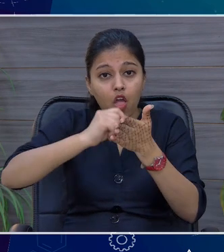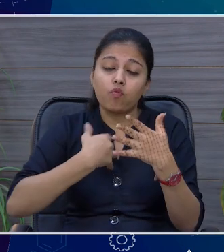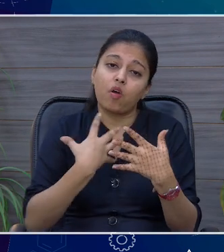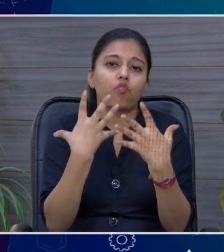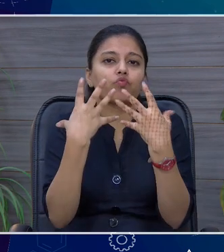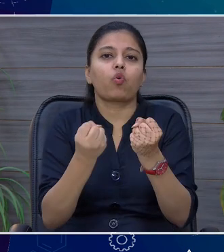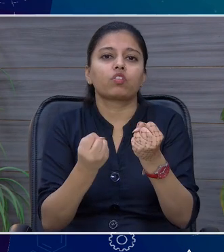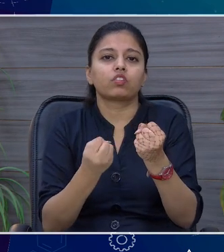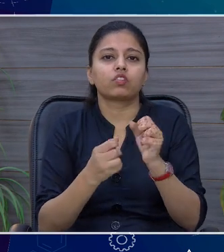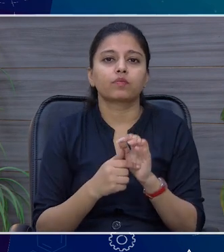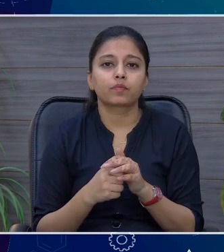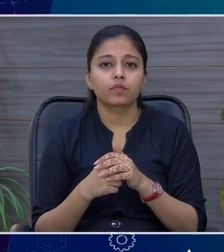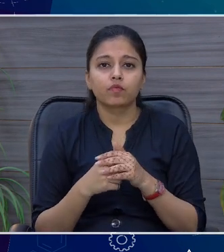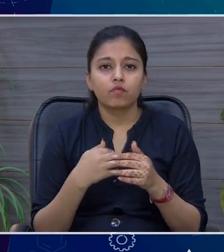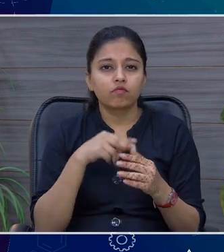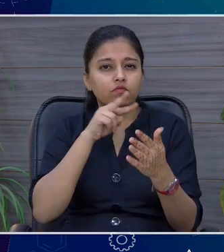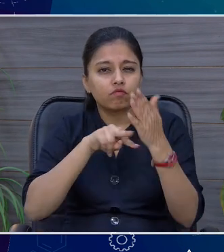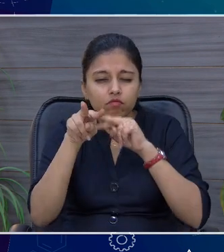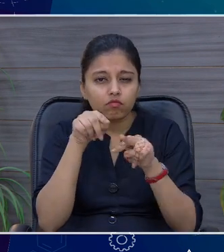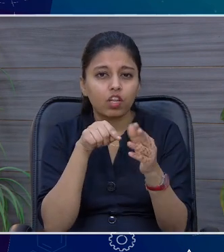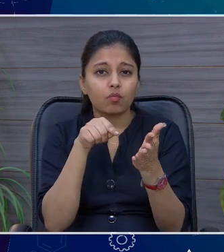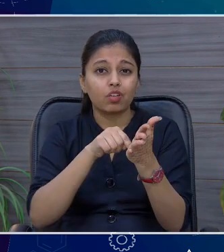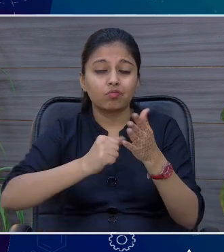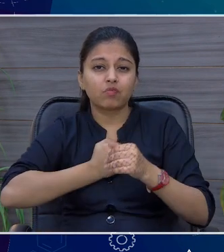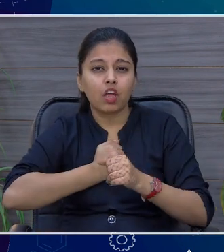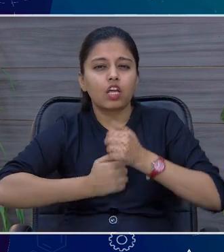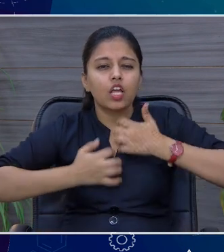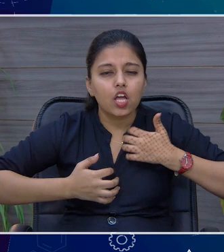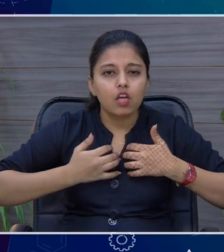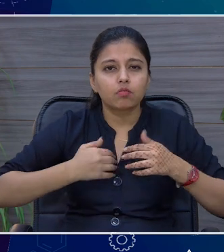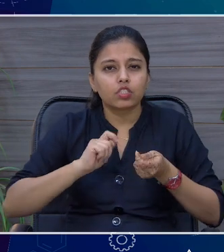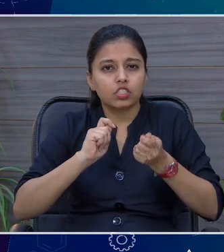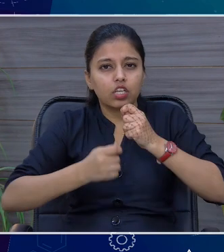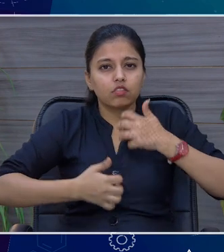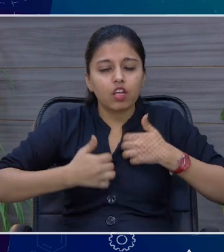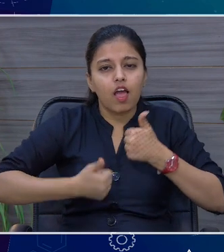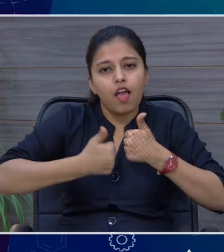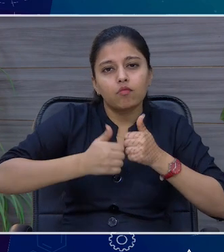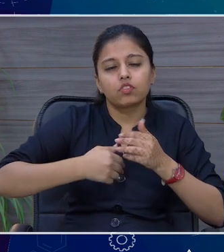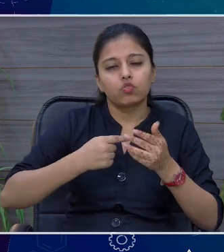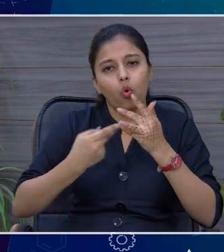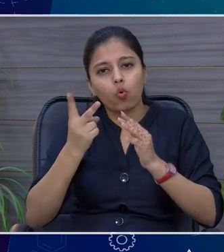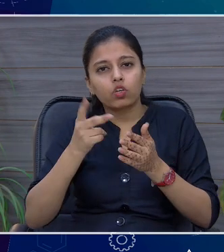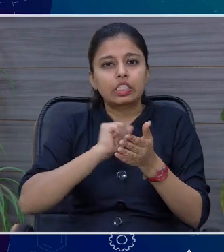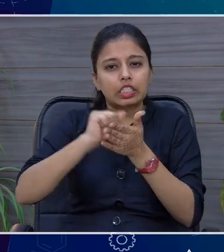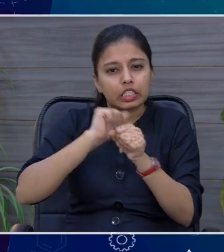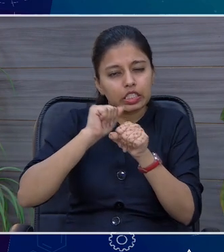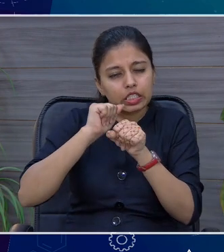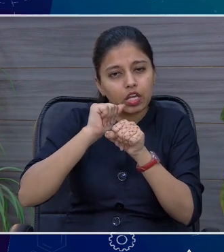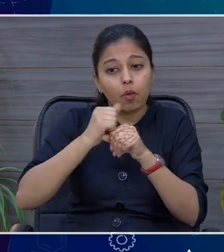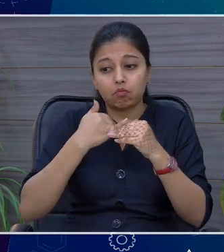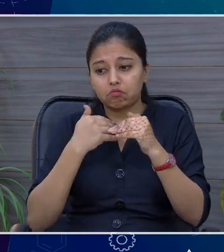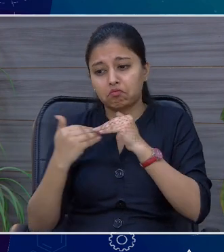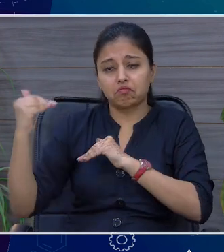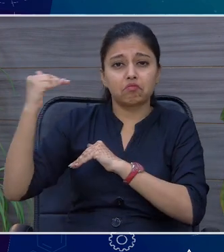तो वहां पर मैंने अपने उस खूबी को और अपने उस challenge पर दोनों पर एक साथ काम किया मेरे seniors, even